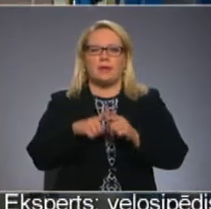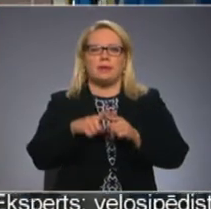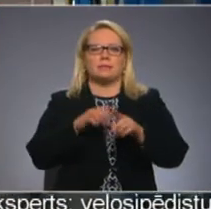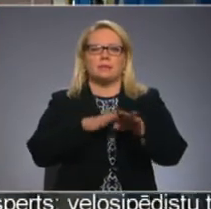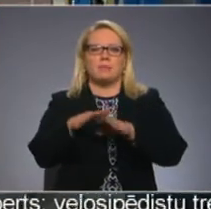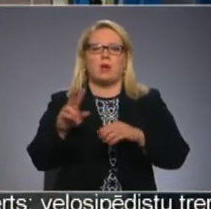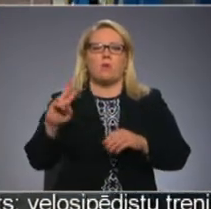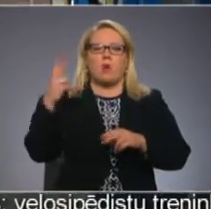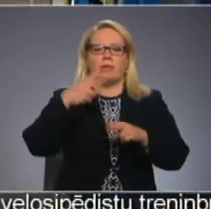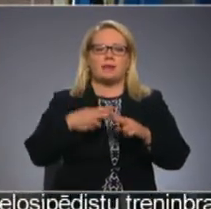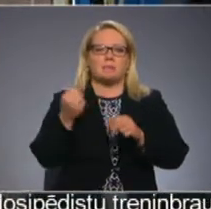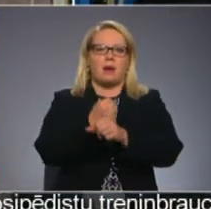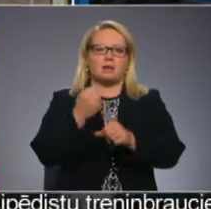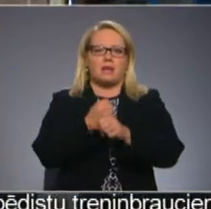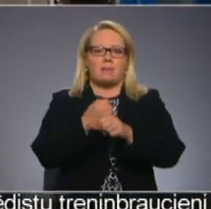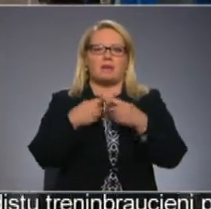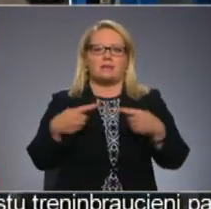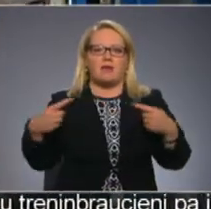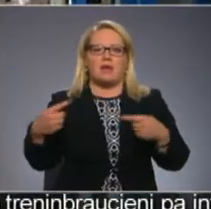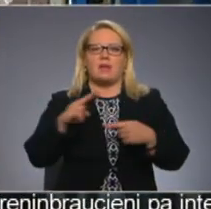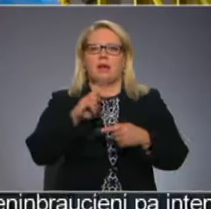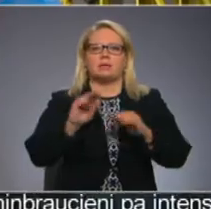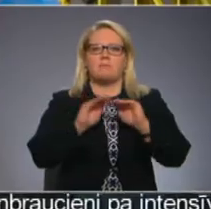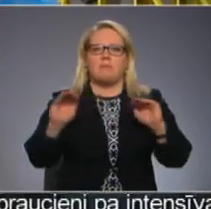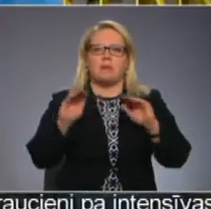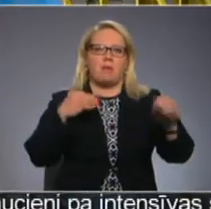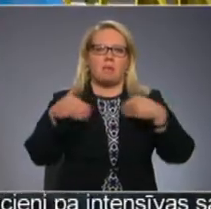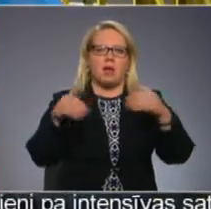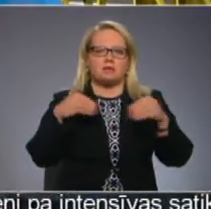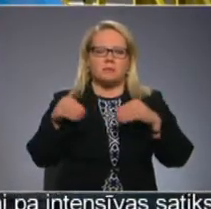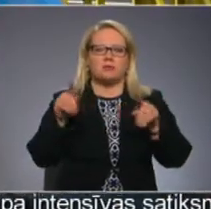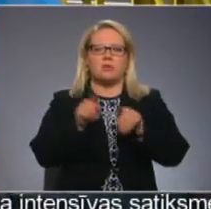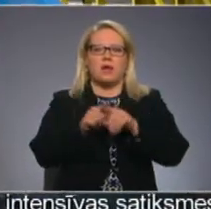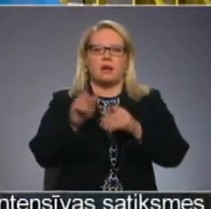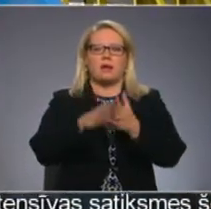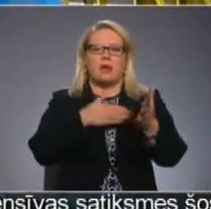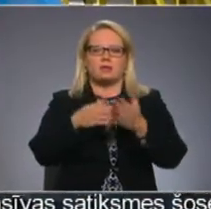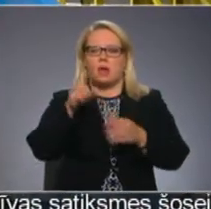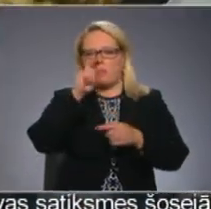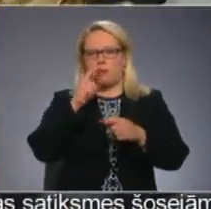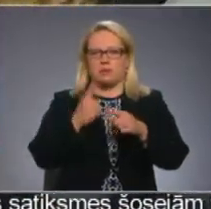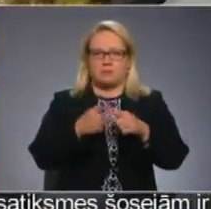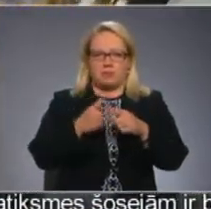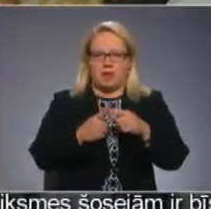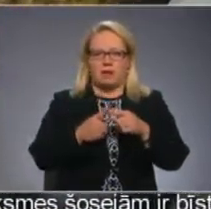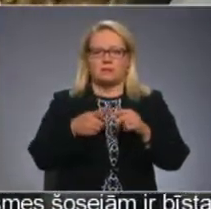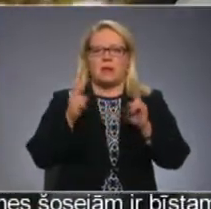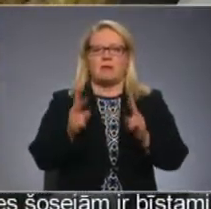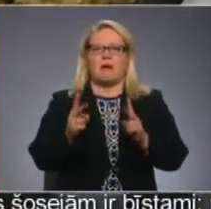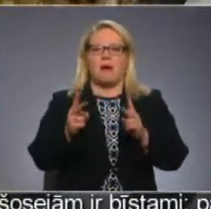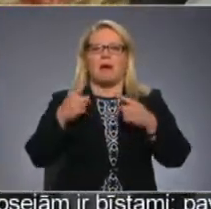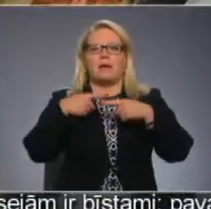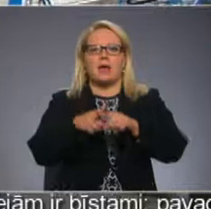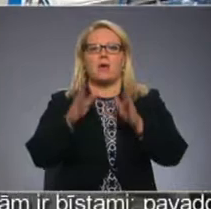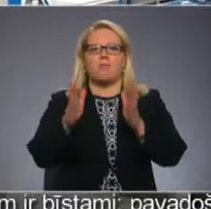arī otreizēja pārstrādājumās izēdielas, kas pamatāja plastmas un atdalīts arī krāzainais un melnais metāls. Kā iekārts